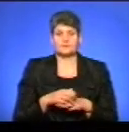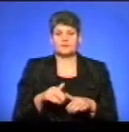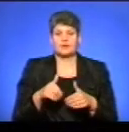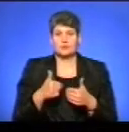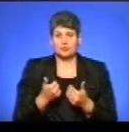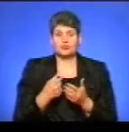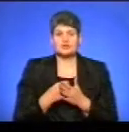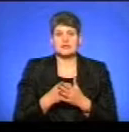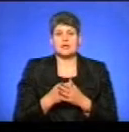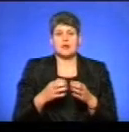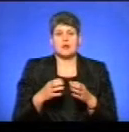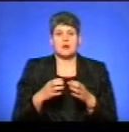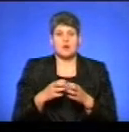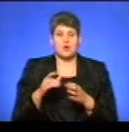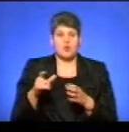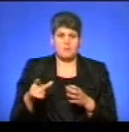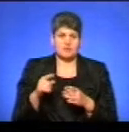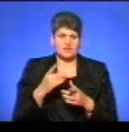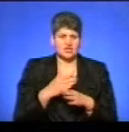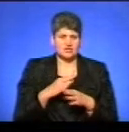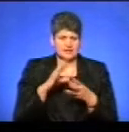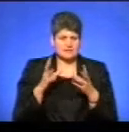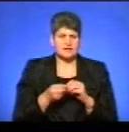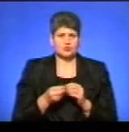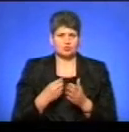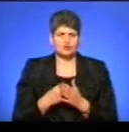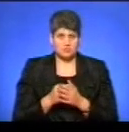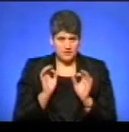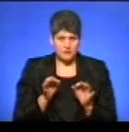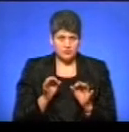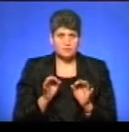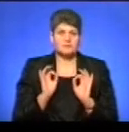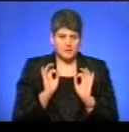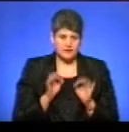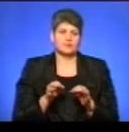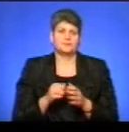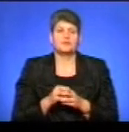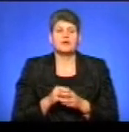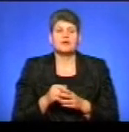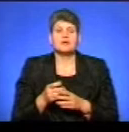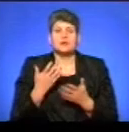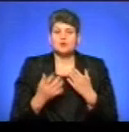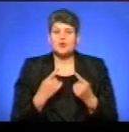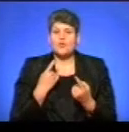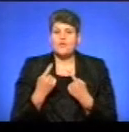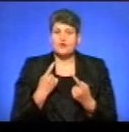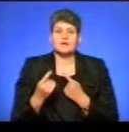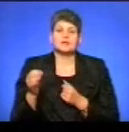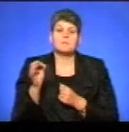громад, але вони є частиною зведеного обласного бюджету. Правильно я розумію? Правильно ви розумієте. Якщо говорити про